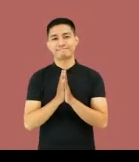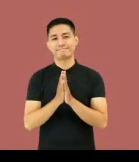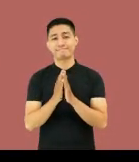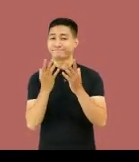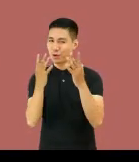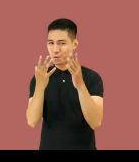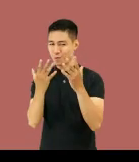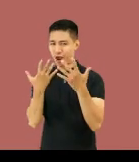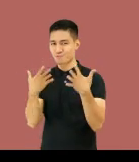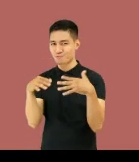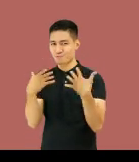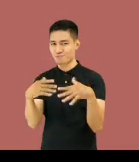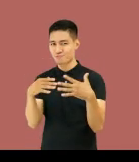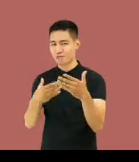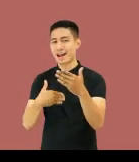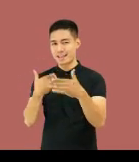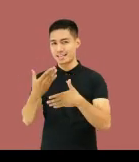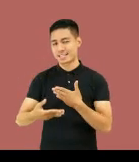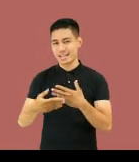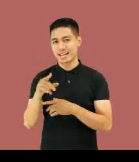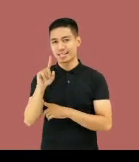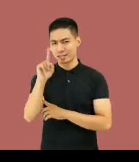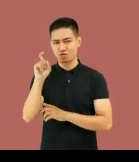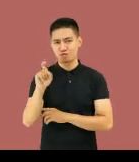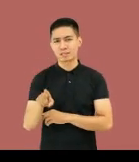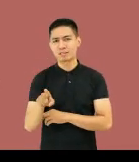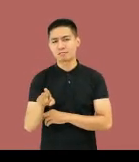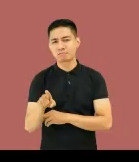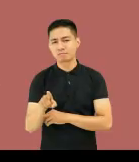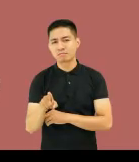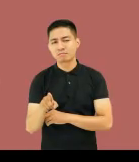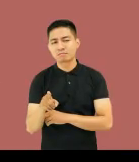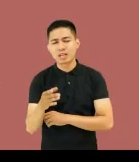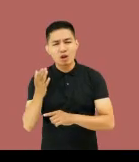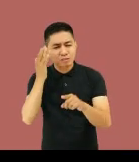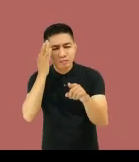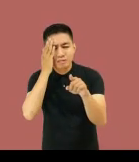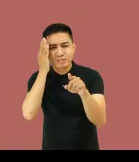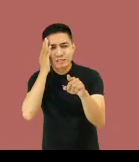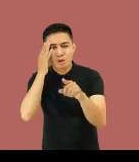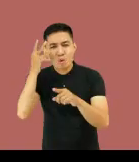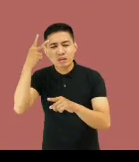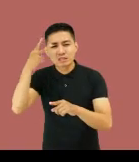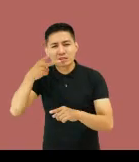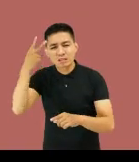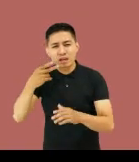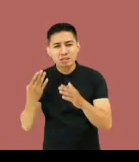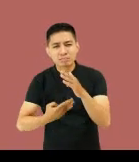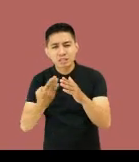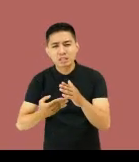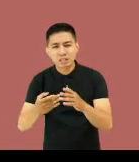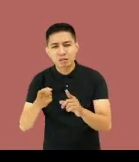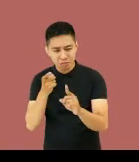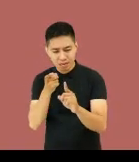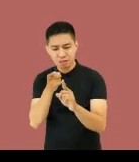Ang galing! Ngayon ay lumipat tayo sa susunod na katanungan. Kaya mo bang tukuyin ang mga pangalawang